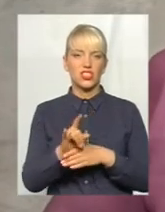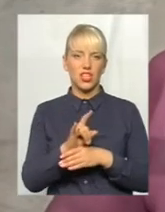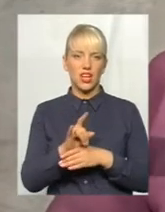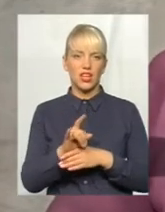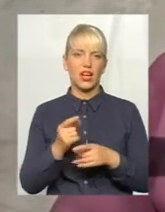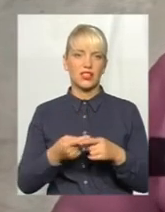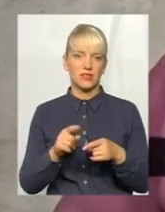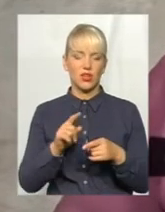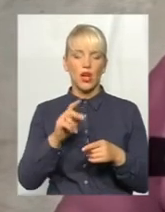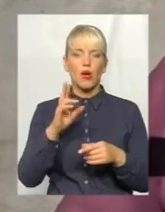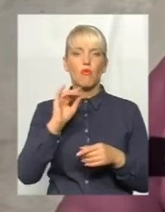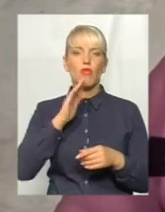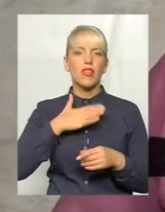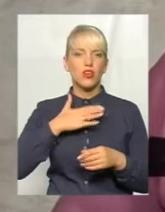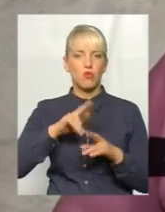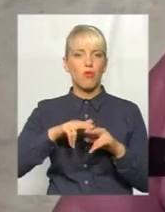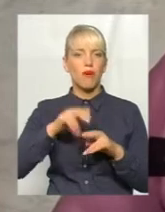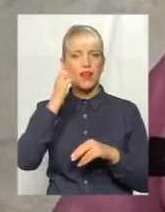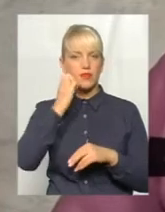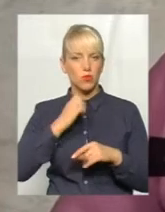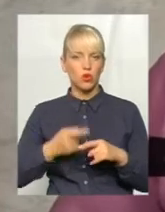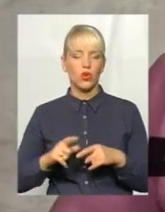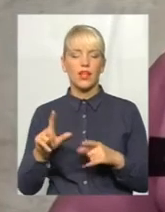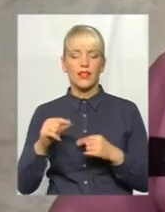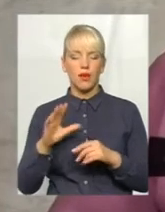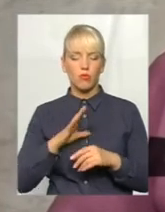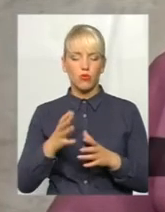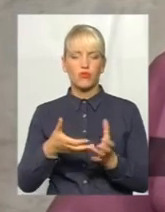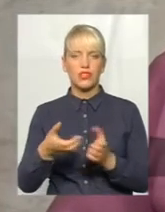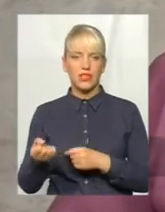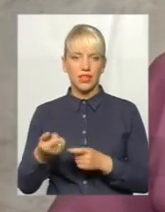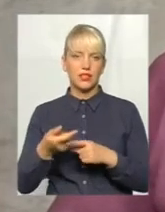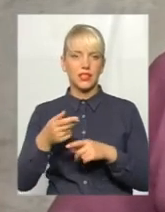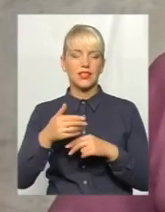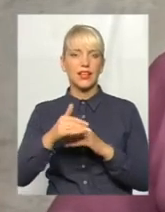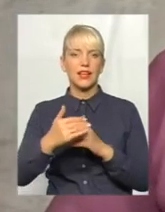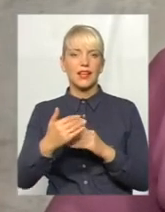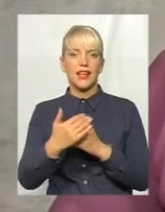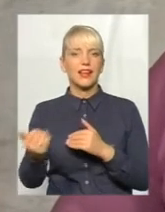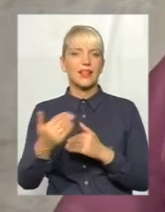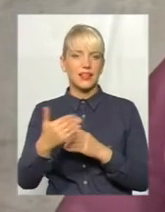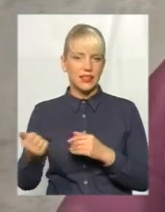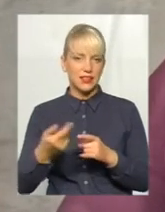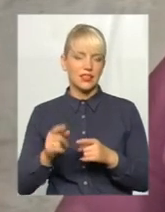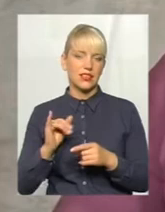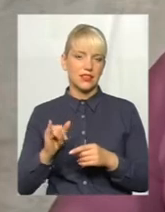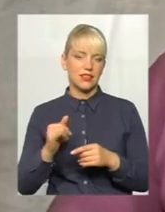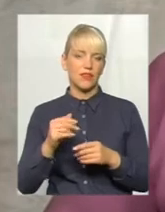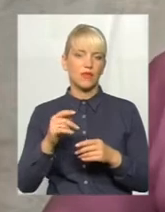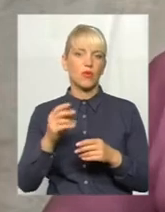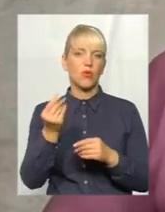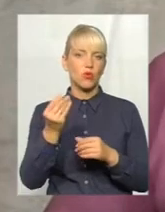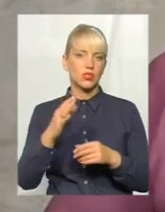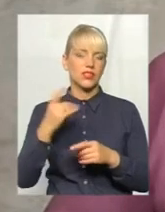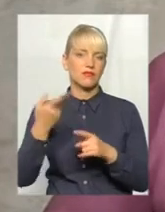паспорті, де був взятий кредит на свою користь без повернення його в банк. Ми навіть про це не знали. І коли